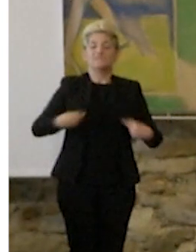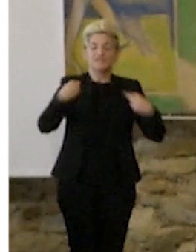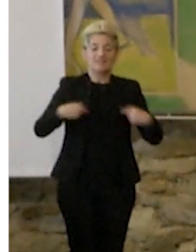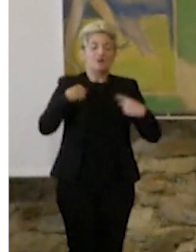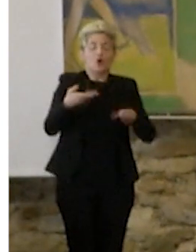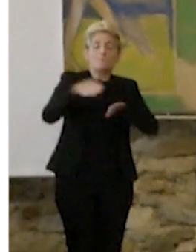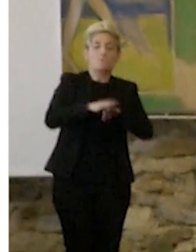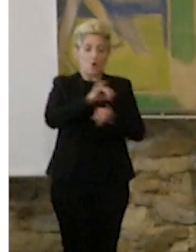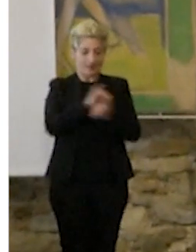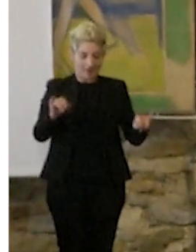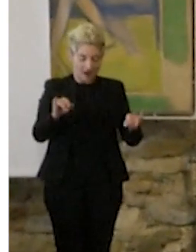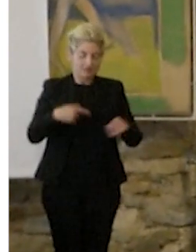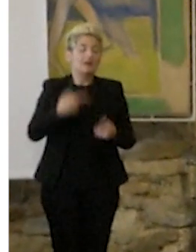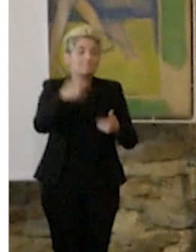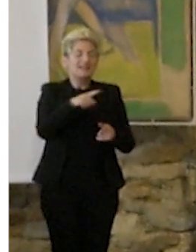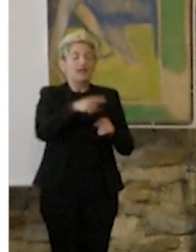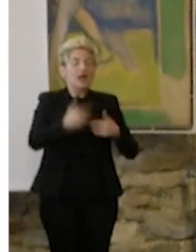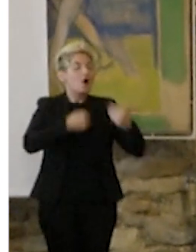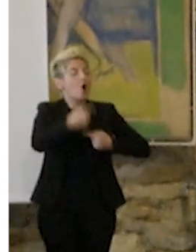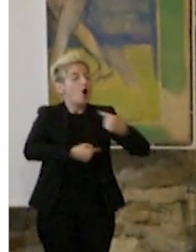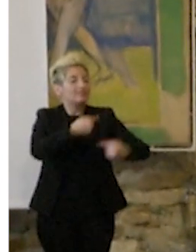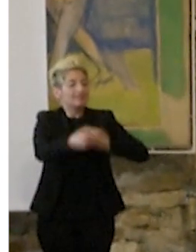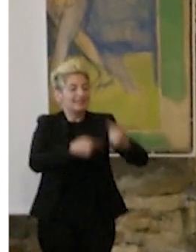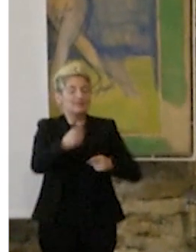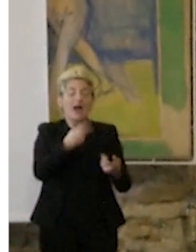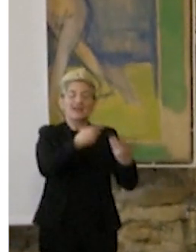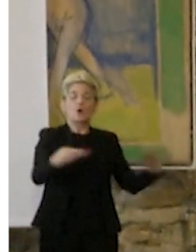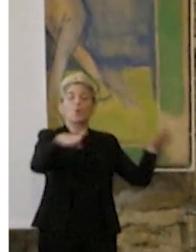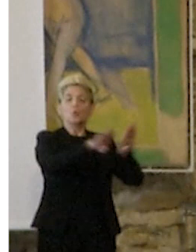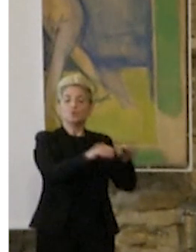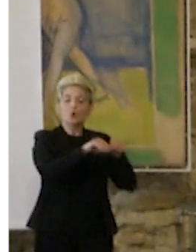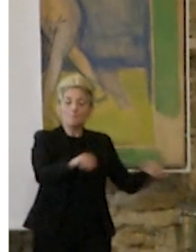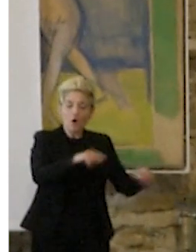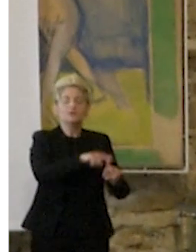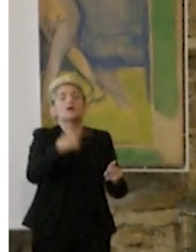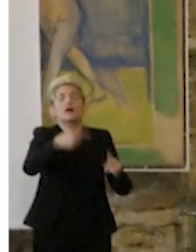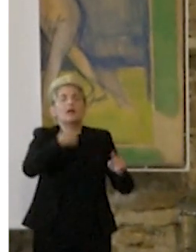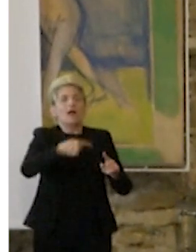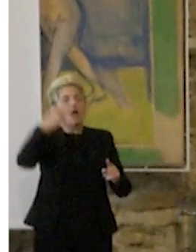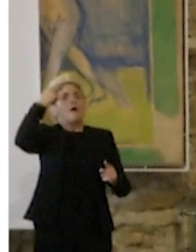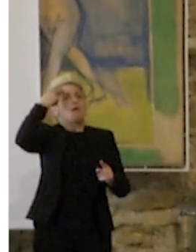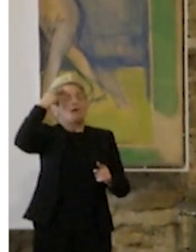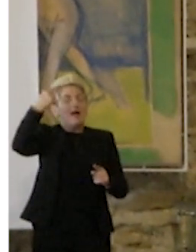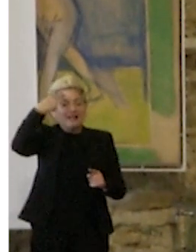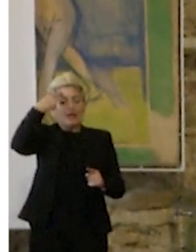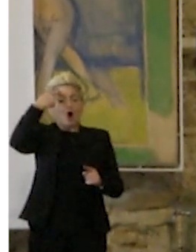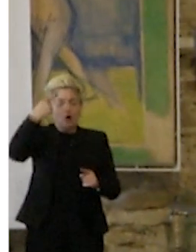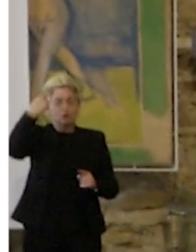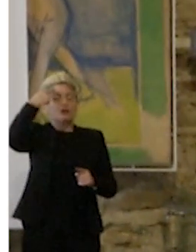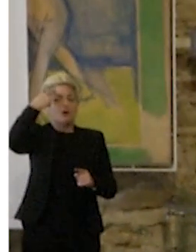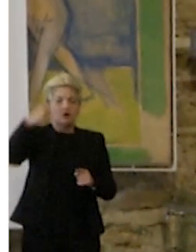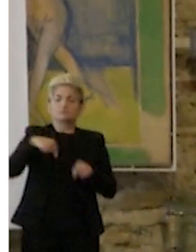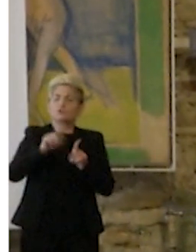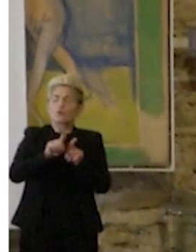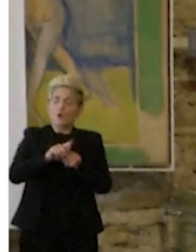continua a sopravvivere anche quando si chiude, perché continua a produrre delle idee. Ci sono delle mostre di cui ancora oggi se ne parlano,